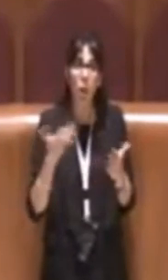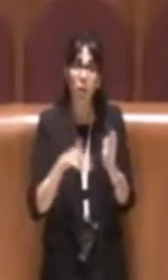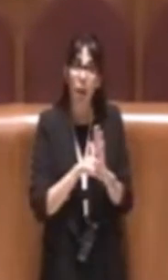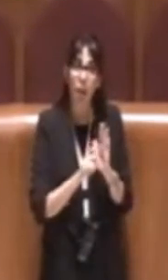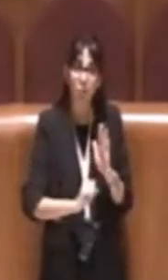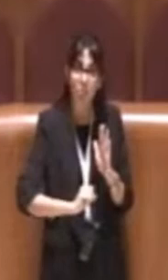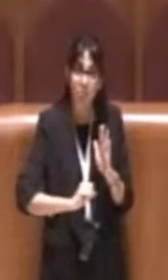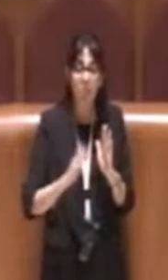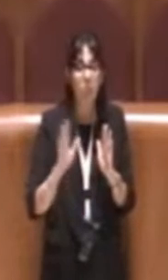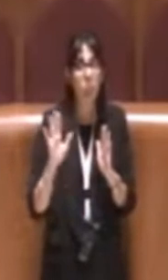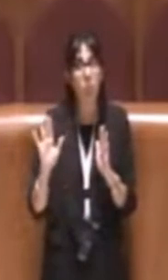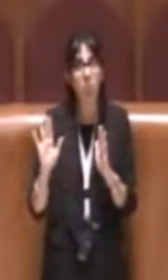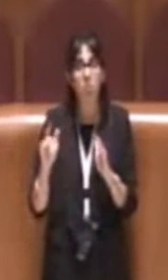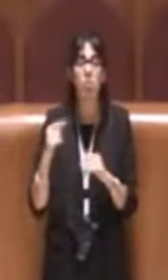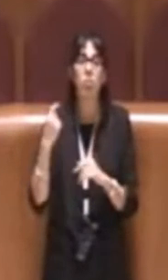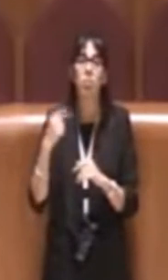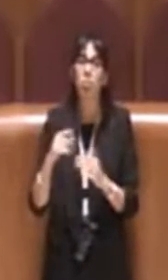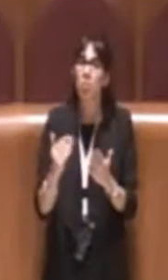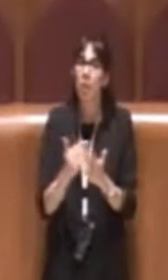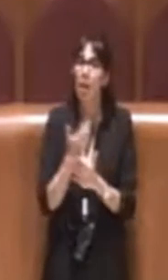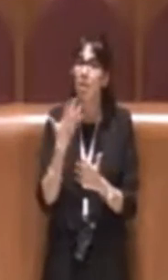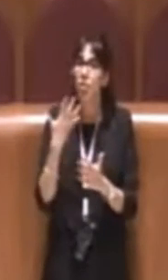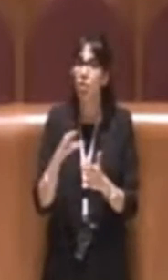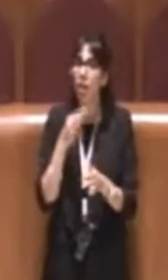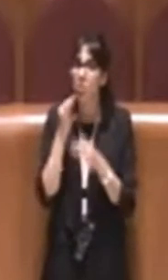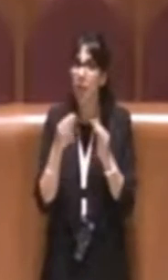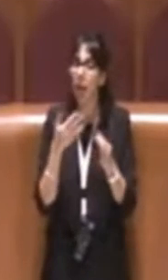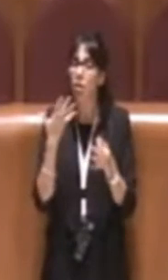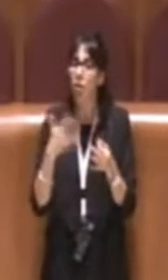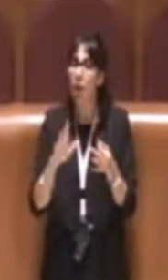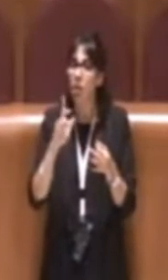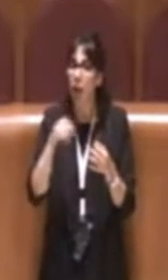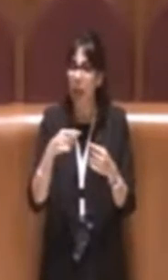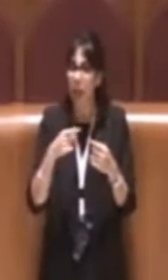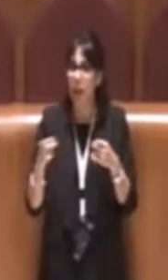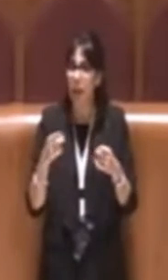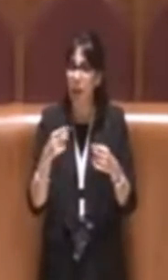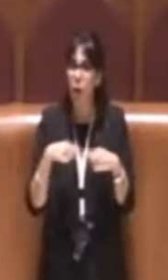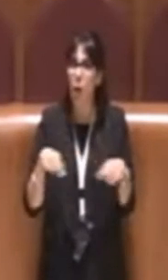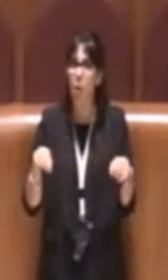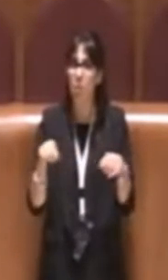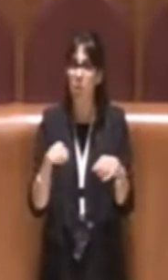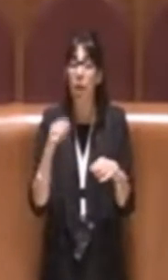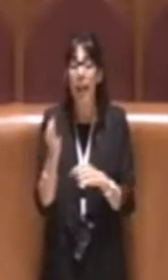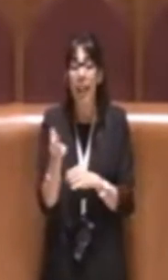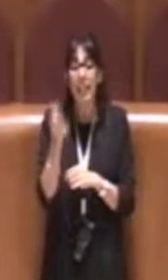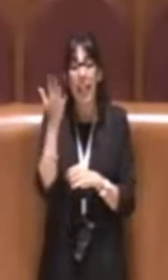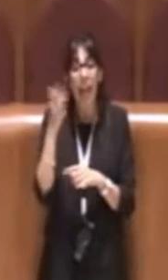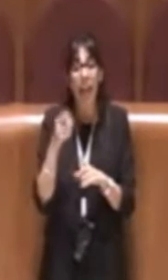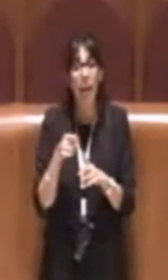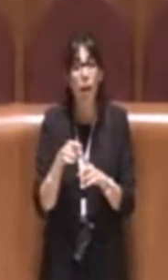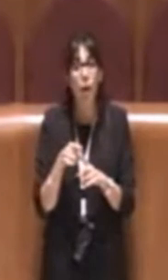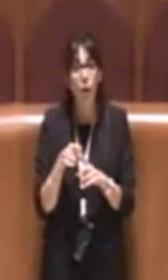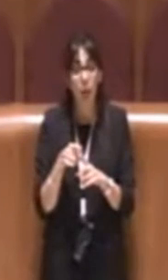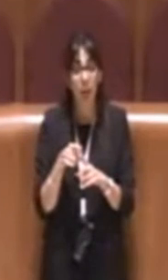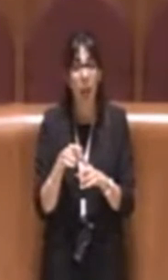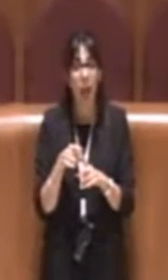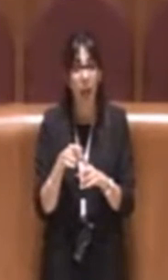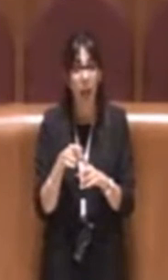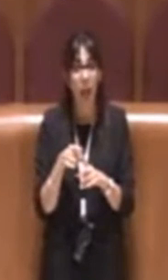questo passaggio lo abbiamo chiarito anche in commissione, la deroga non la stiamo dando